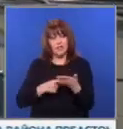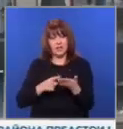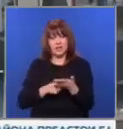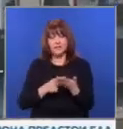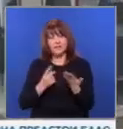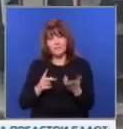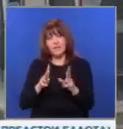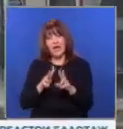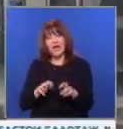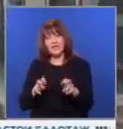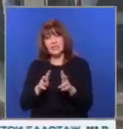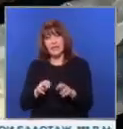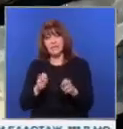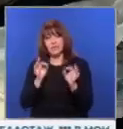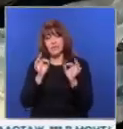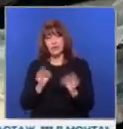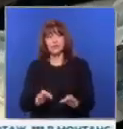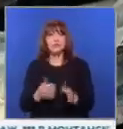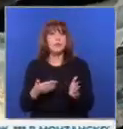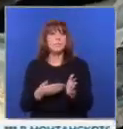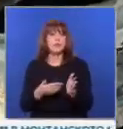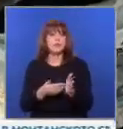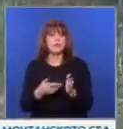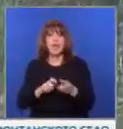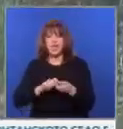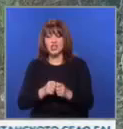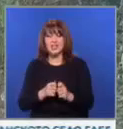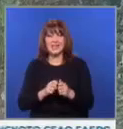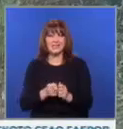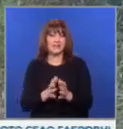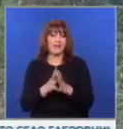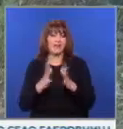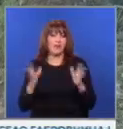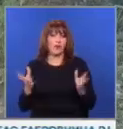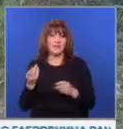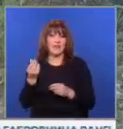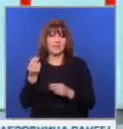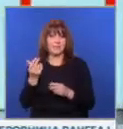ще установяват точната причина за инцидента. Щитите, които са в огромни размери, започват да се описват.